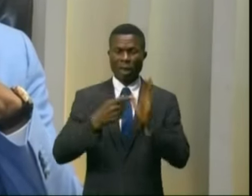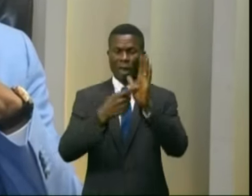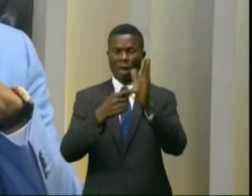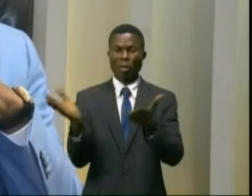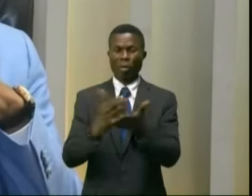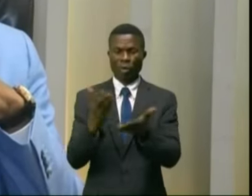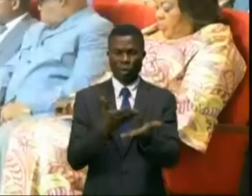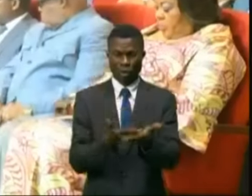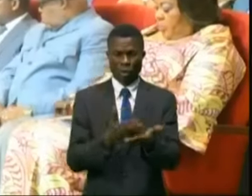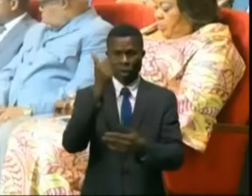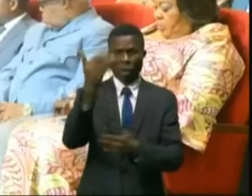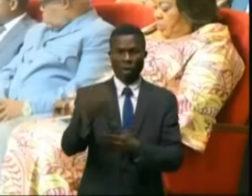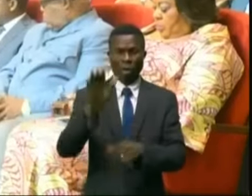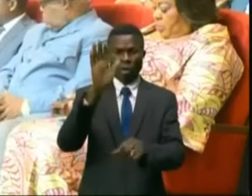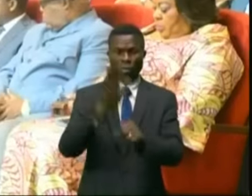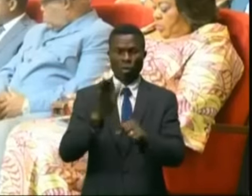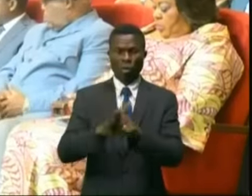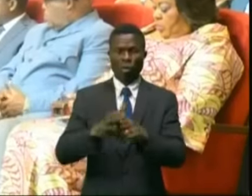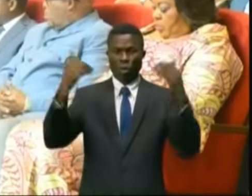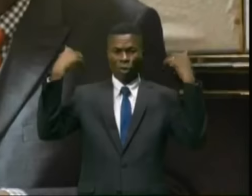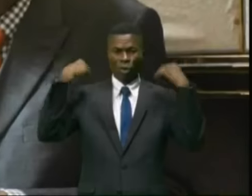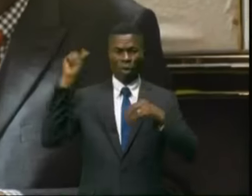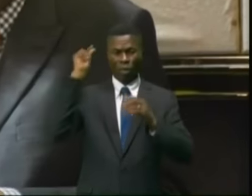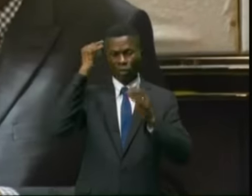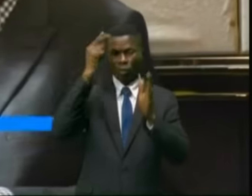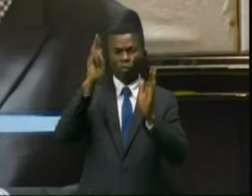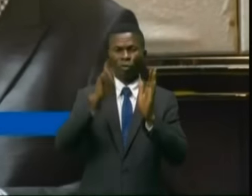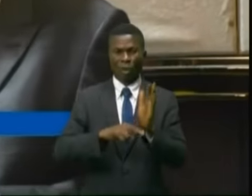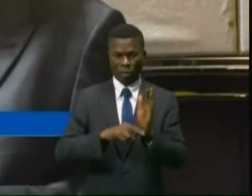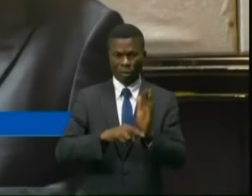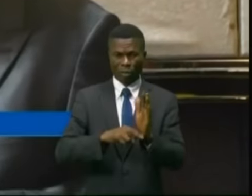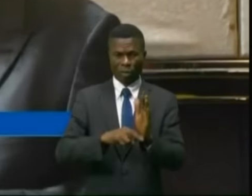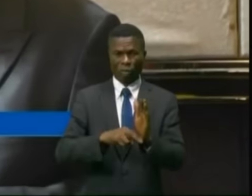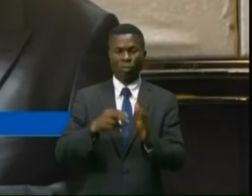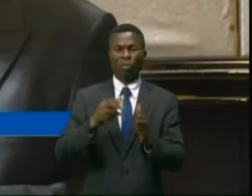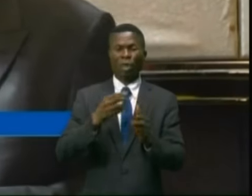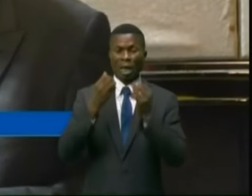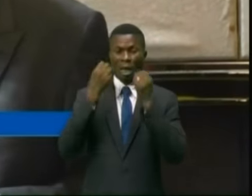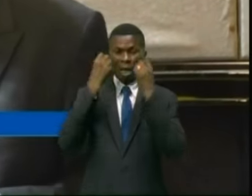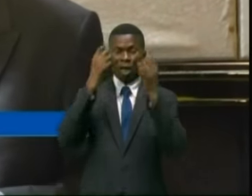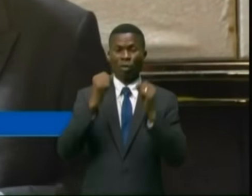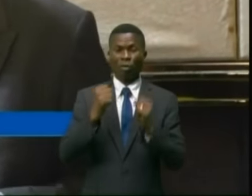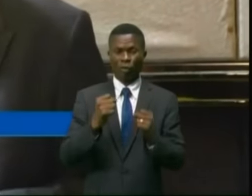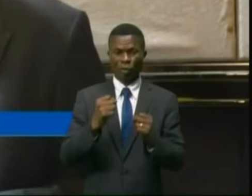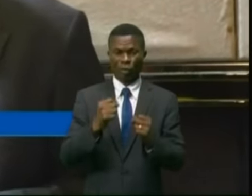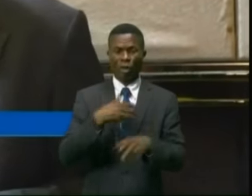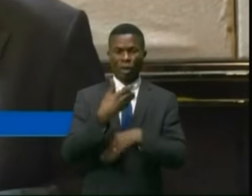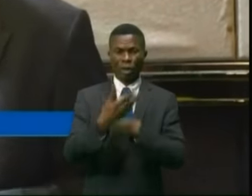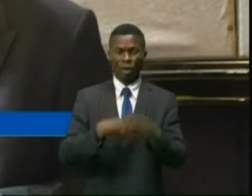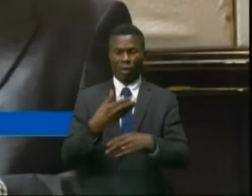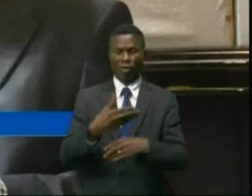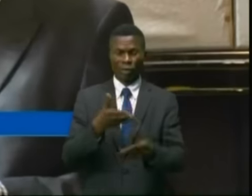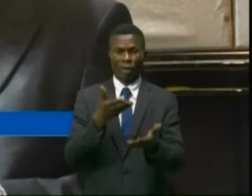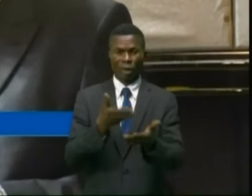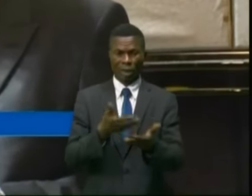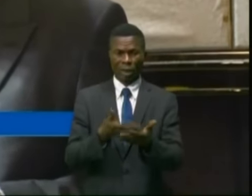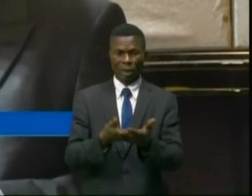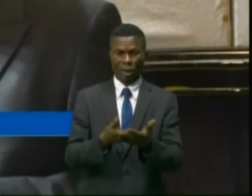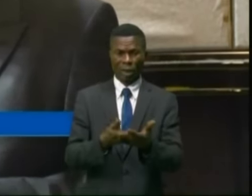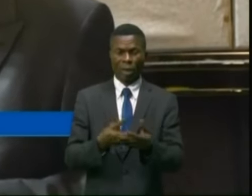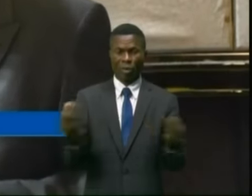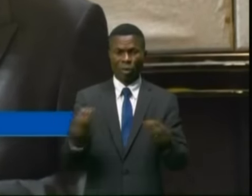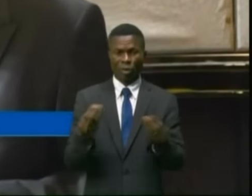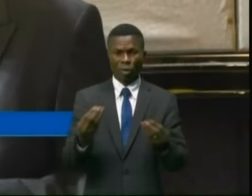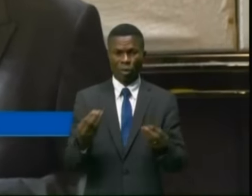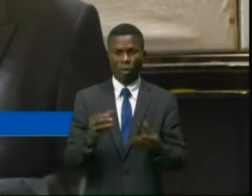cette œuvre devant plusieurs membres du gouvernement. « C'est cet exploit que vient de réaliser JPK en effet